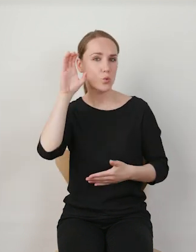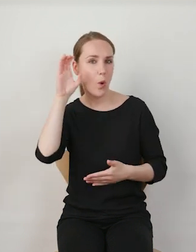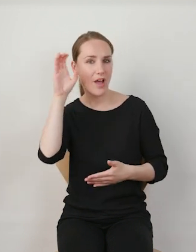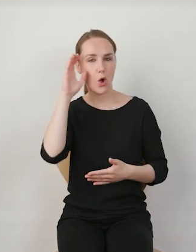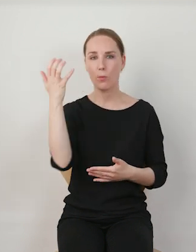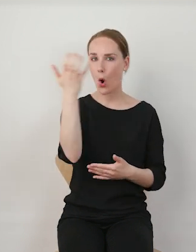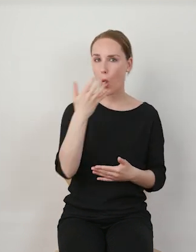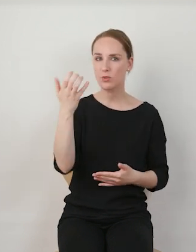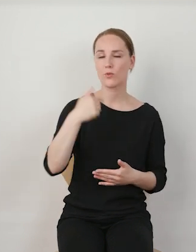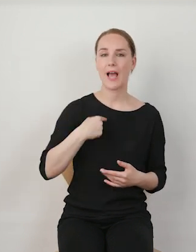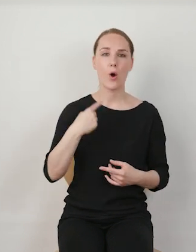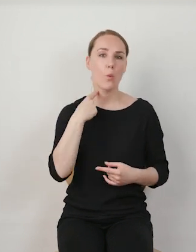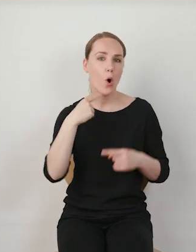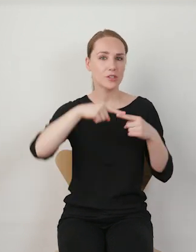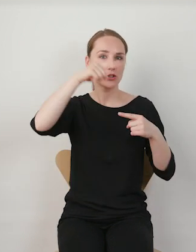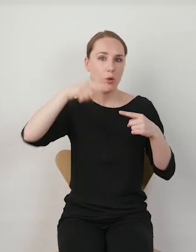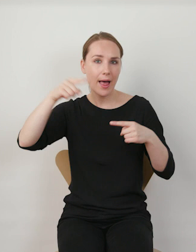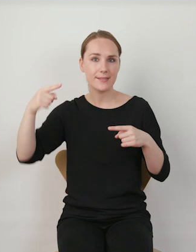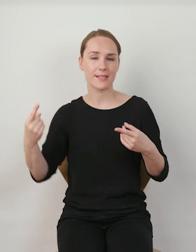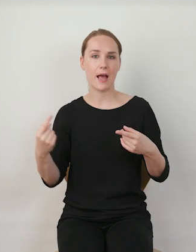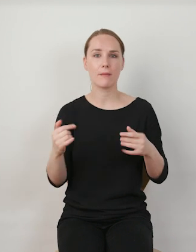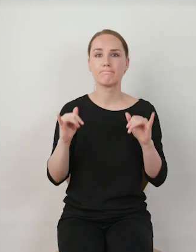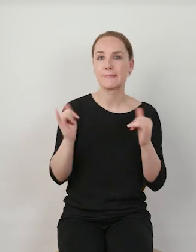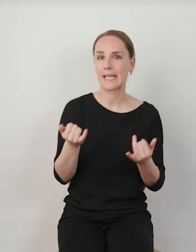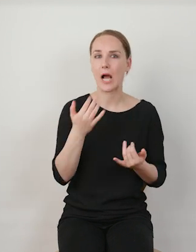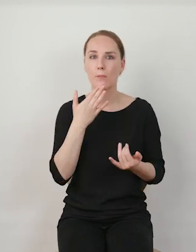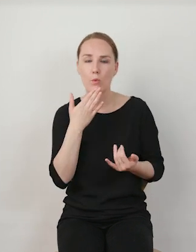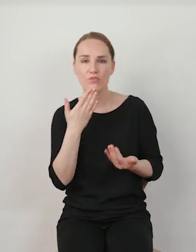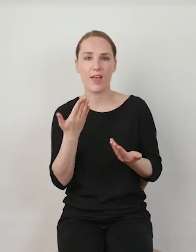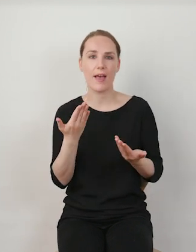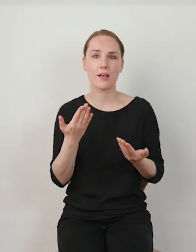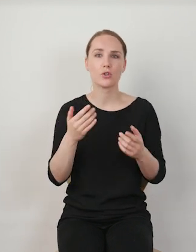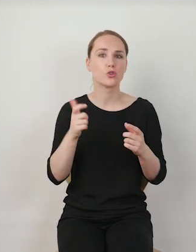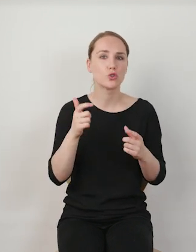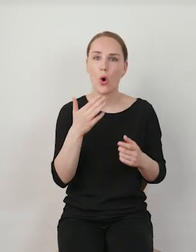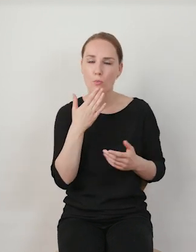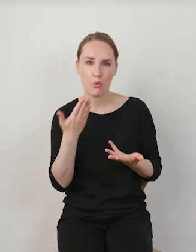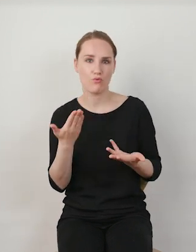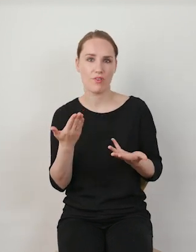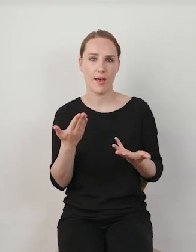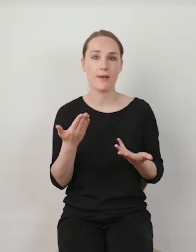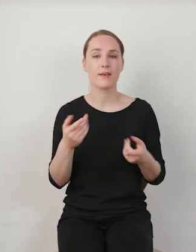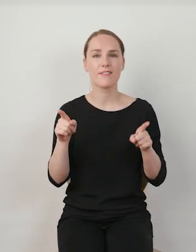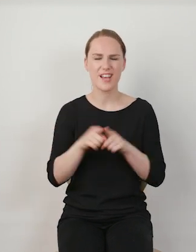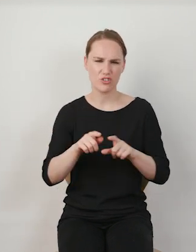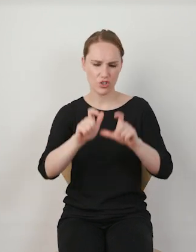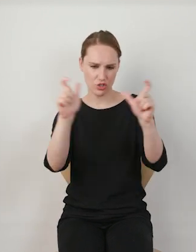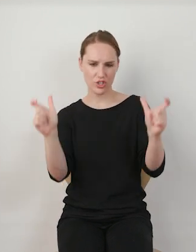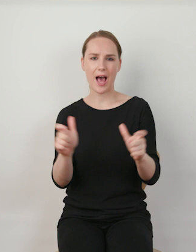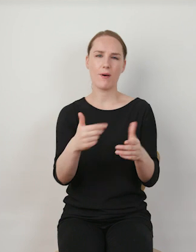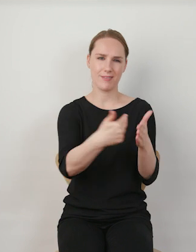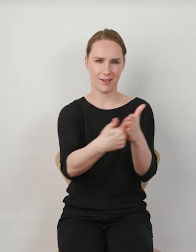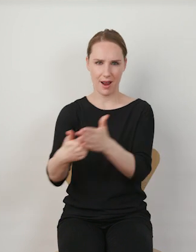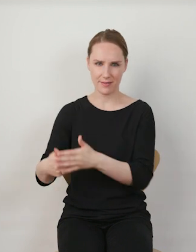zwracali uwagę na moją intonację, na to, w jaki sposób się do Państwa zwracam, o czym mówię, ale też na całokształt